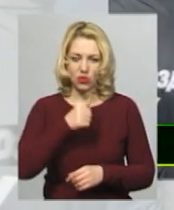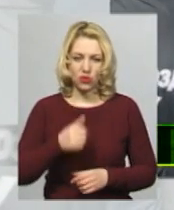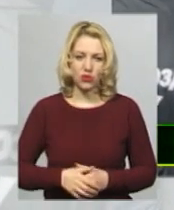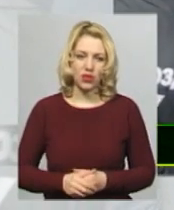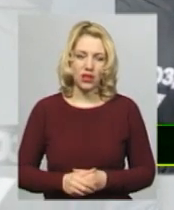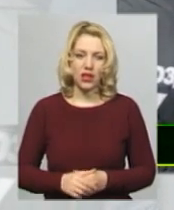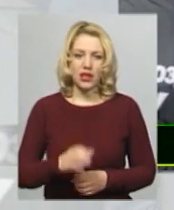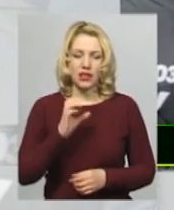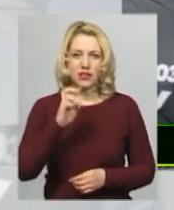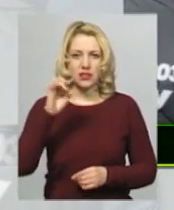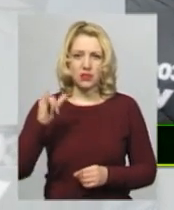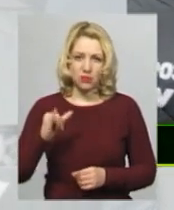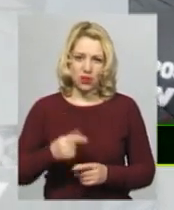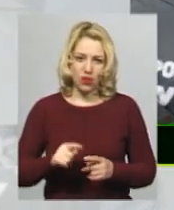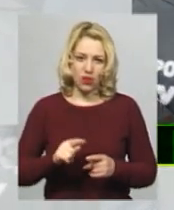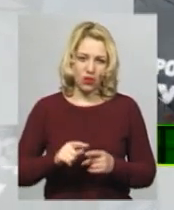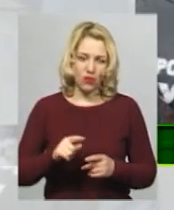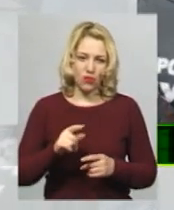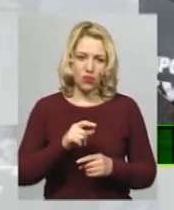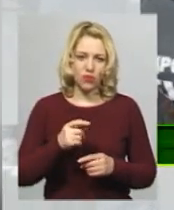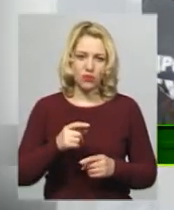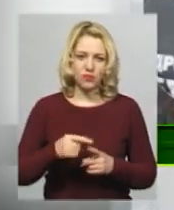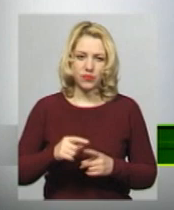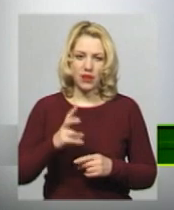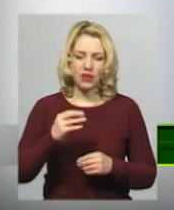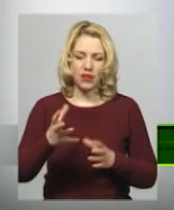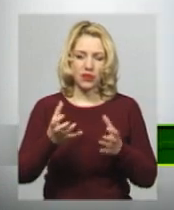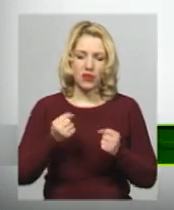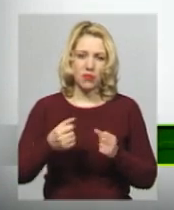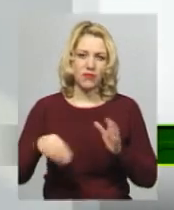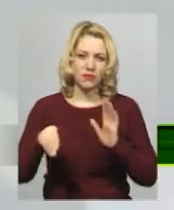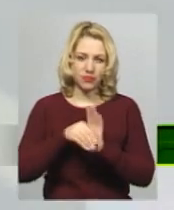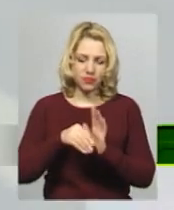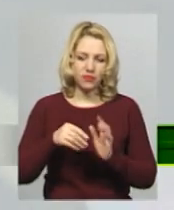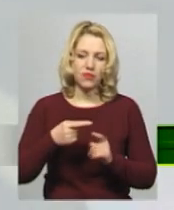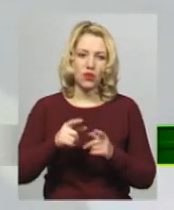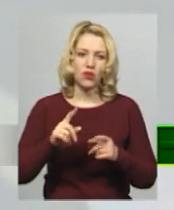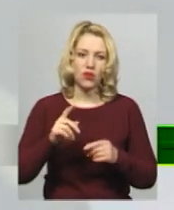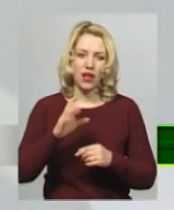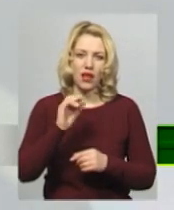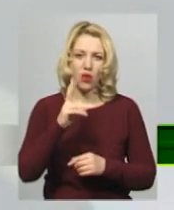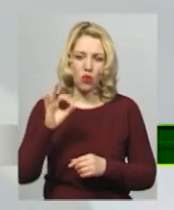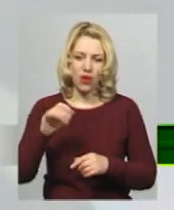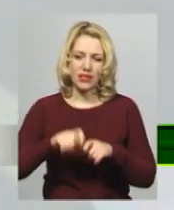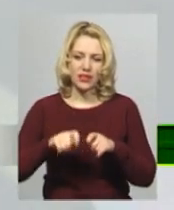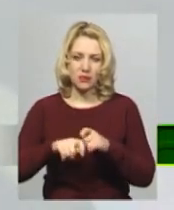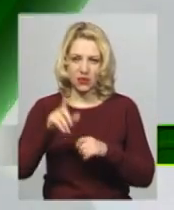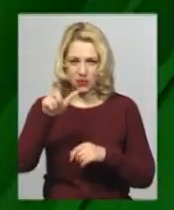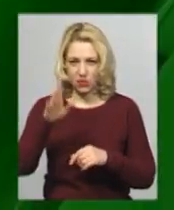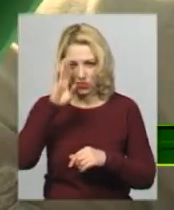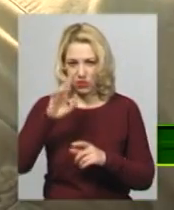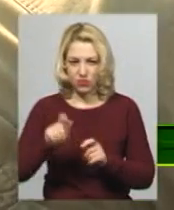Співробітники Служби безпеки України викрали на отримані неправомірної вигоди начальника одного з відділів Державної екологічної інспекції Хмельницької області.